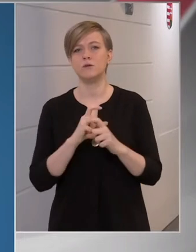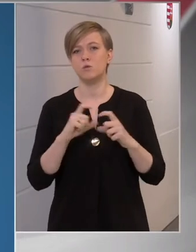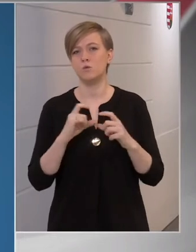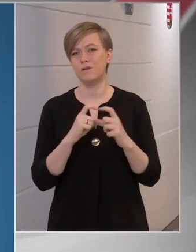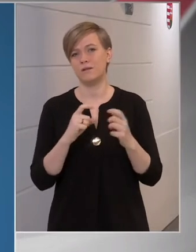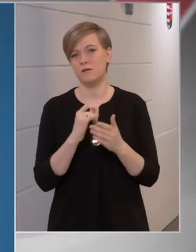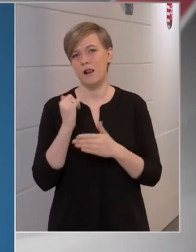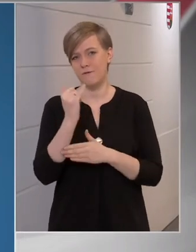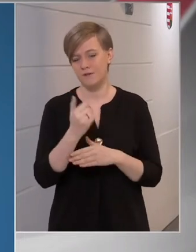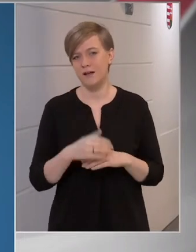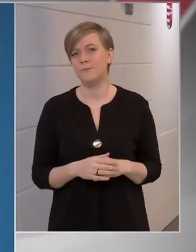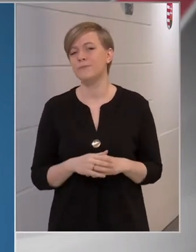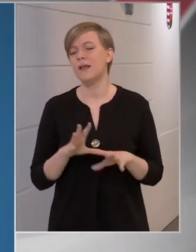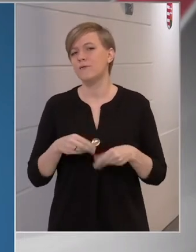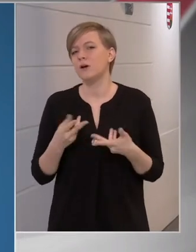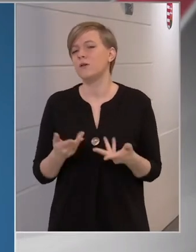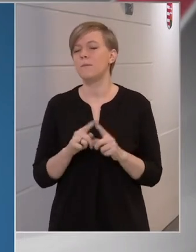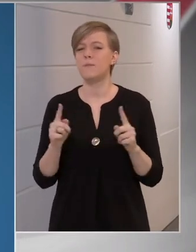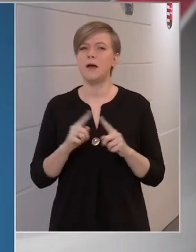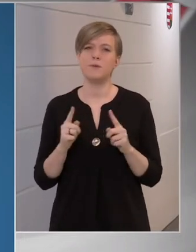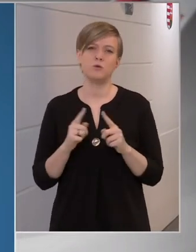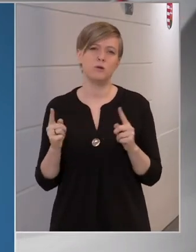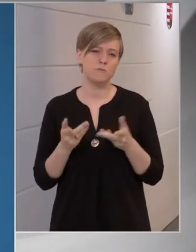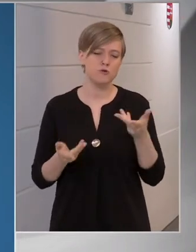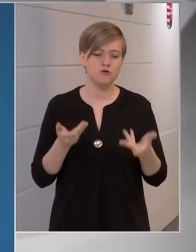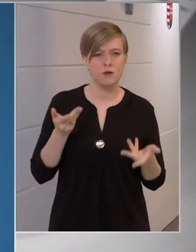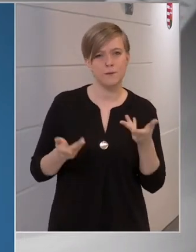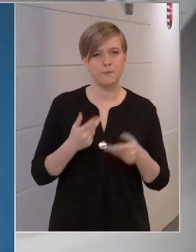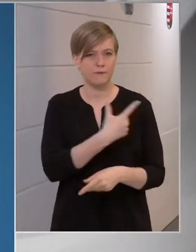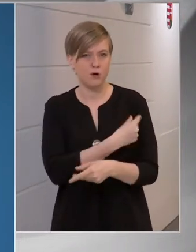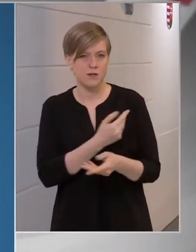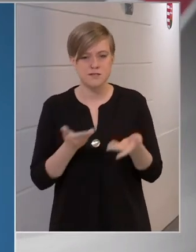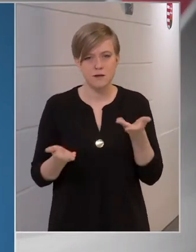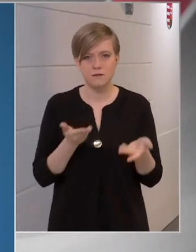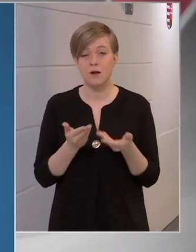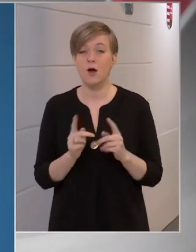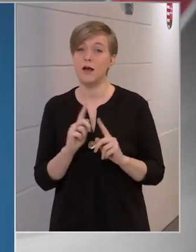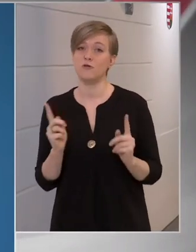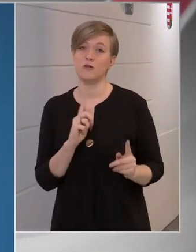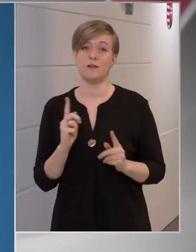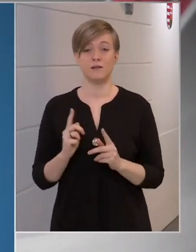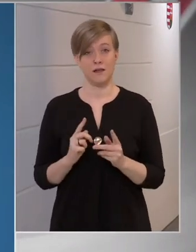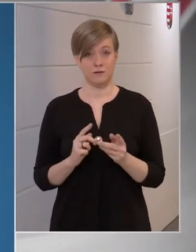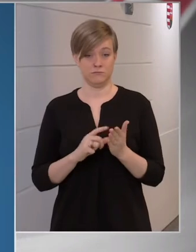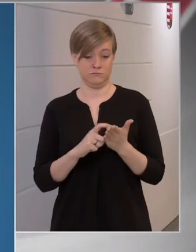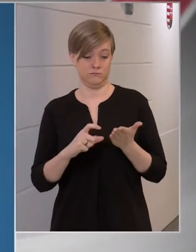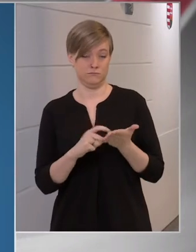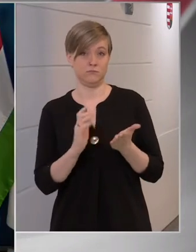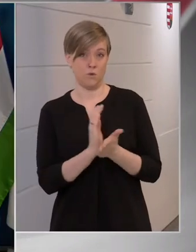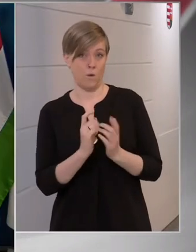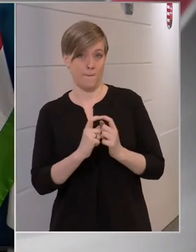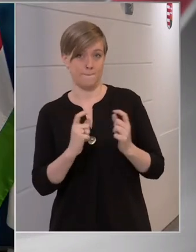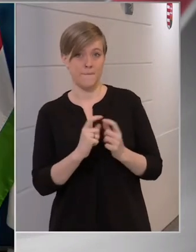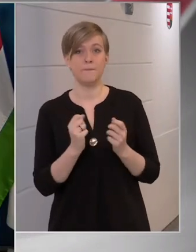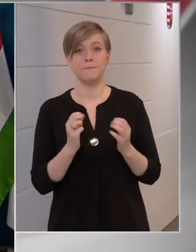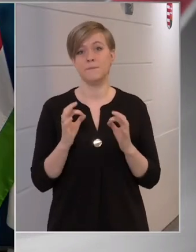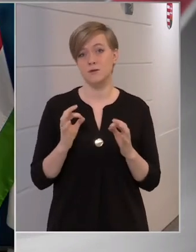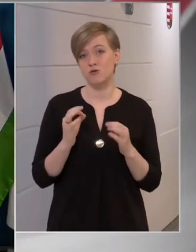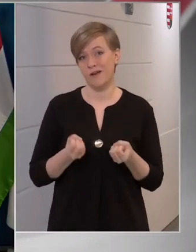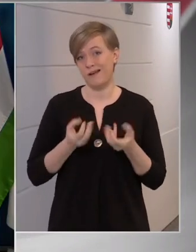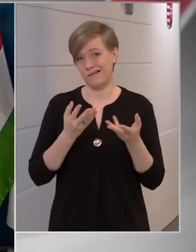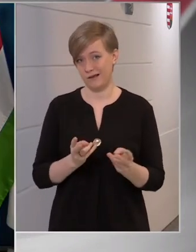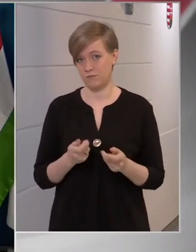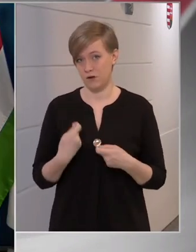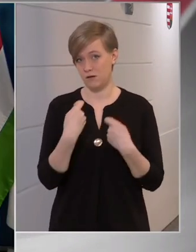illetve elfogadható-e bármilyen különbségtétel a vakcinák között, ha esetleg a védettséget igazoló okmány bizonyos engedményekre jogosít a